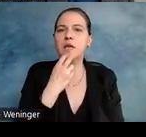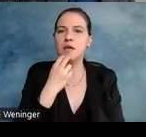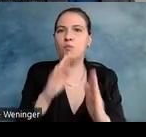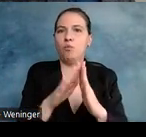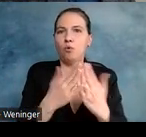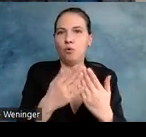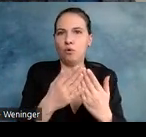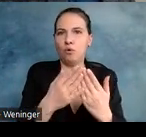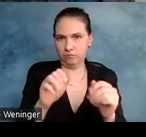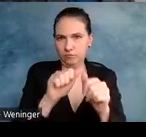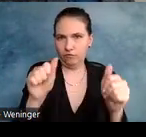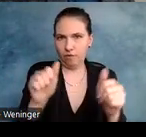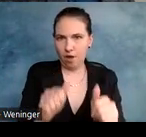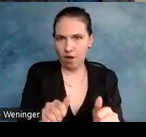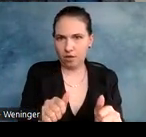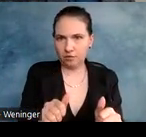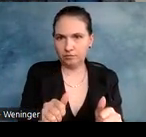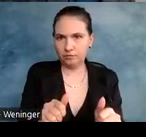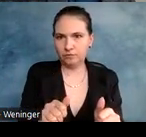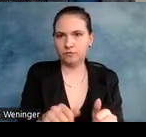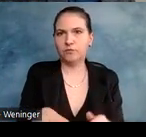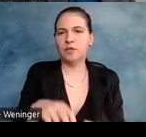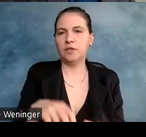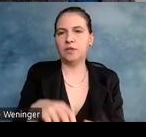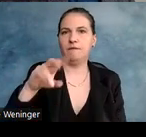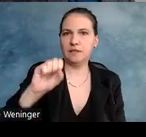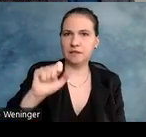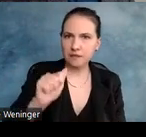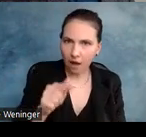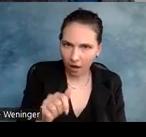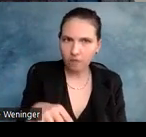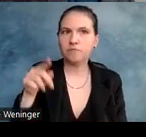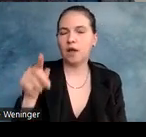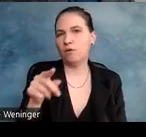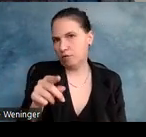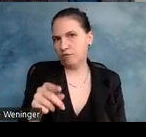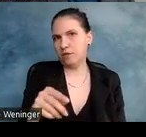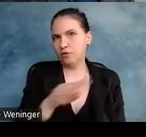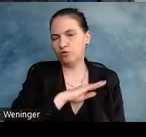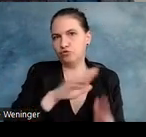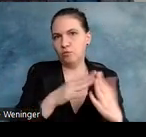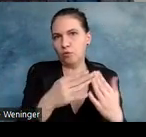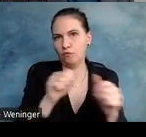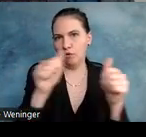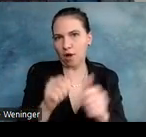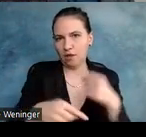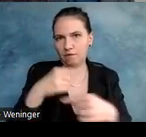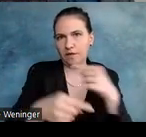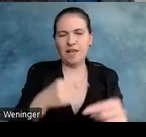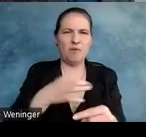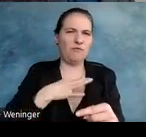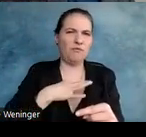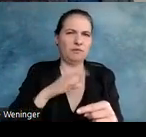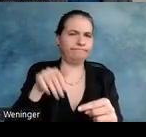wurde von Blista entwickelt als Schulbuchformat. Aber das ist auch marginal für uns nur interessant und